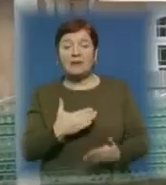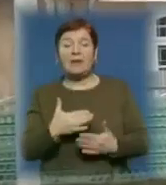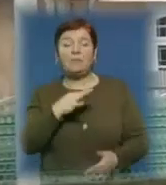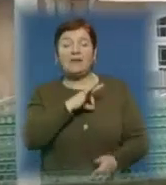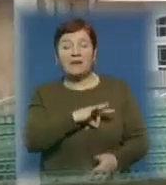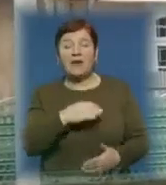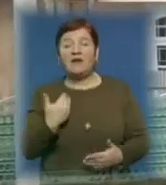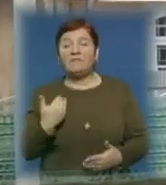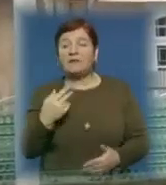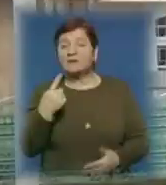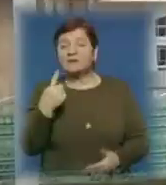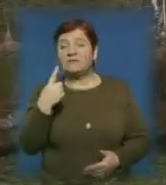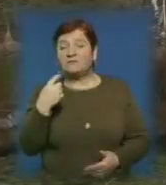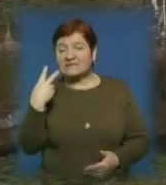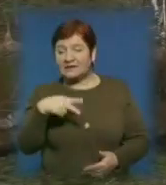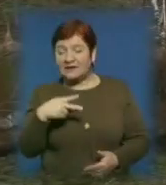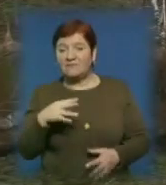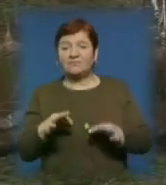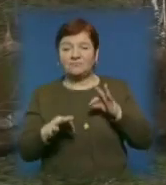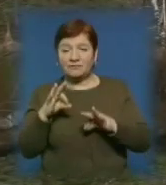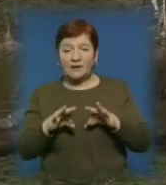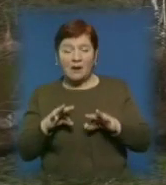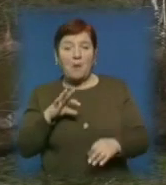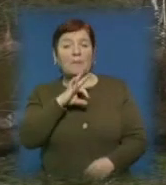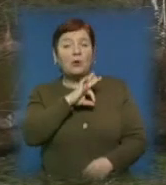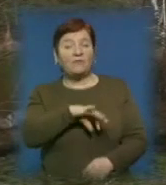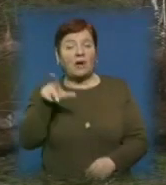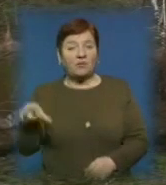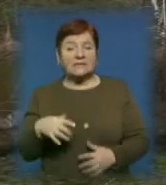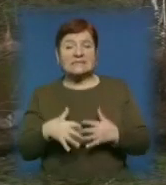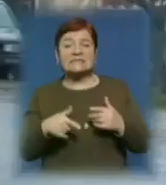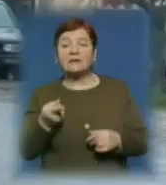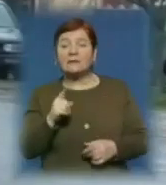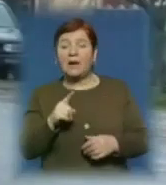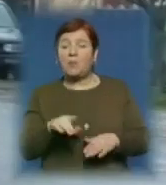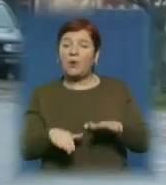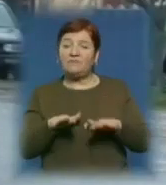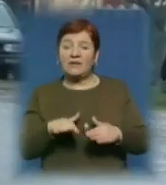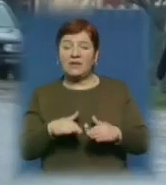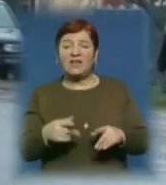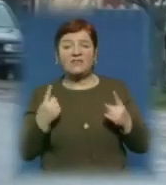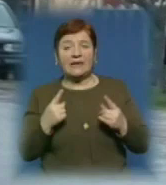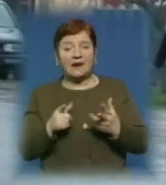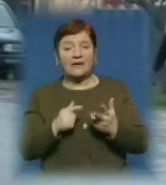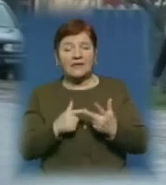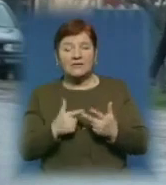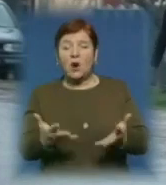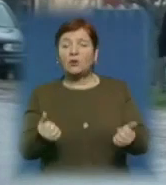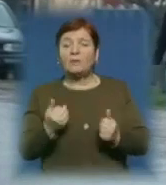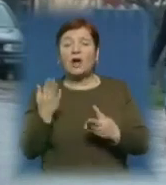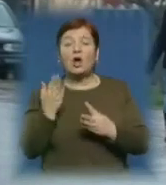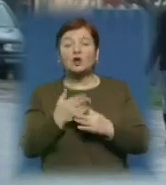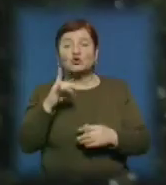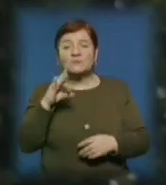25 до 100% в залежності від категорії пільговика. Серед них порівняно невелика кількість отримувачів субсидій.